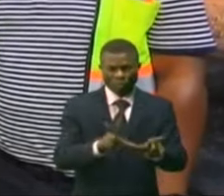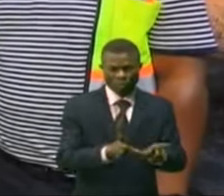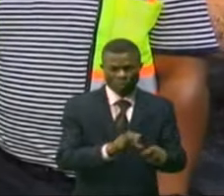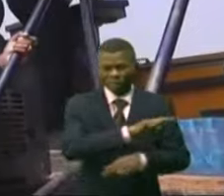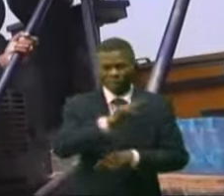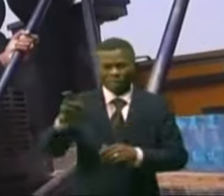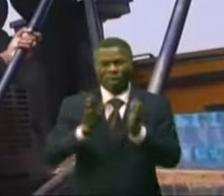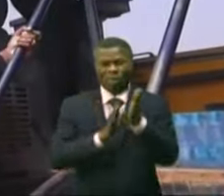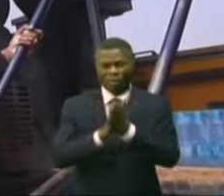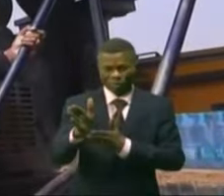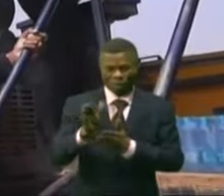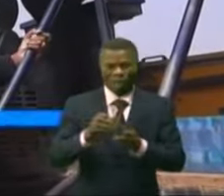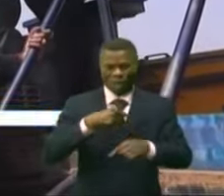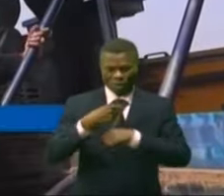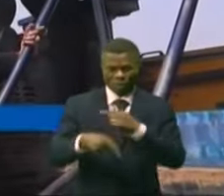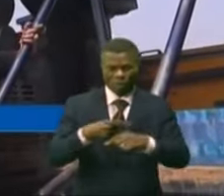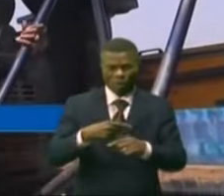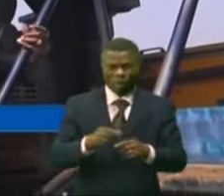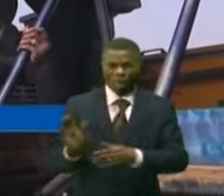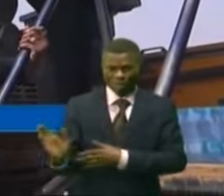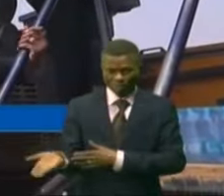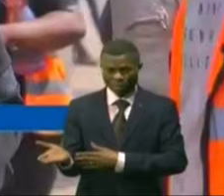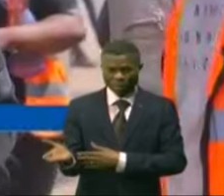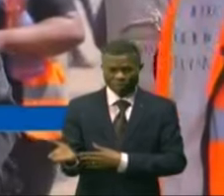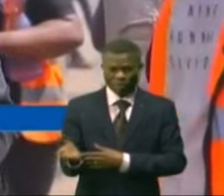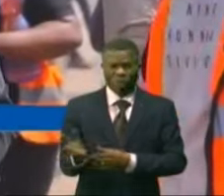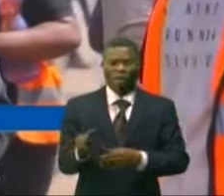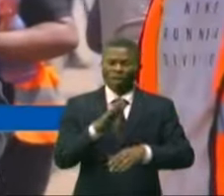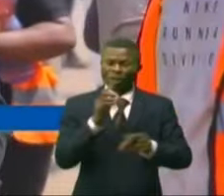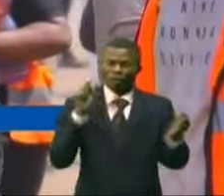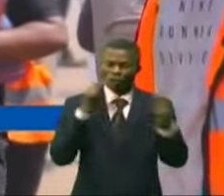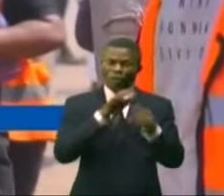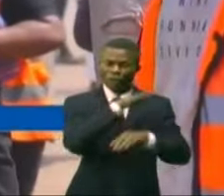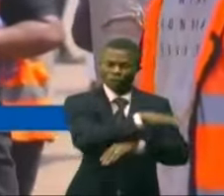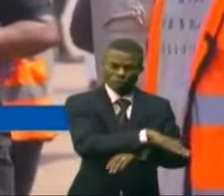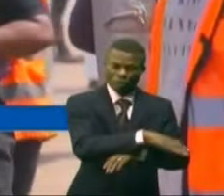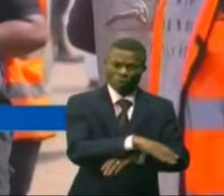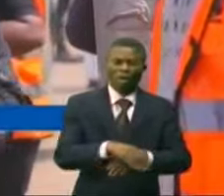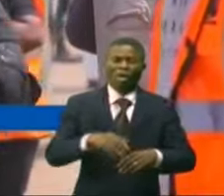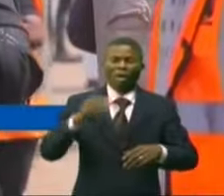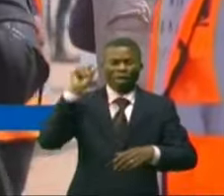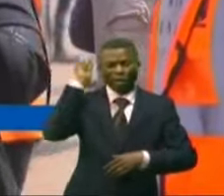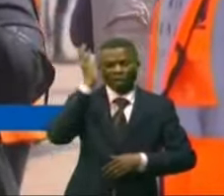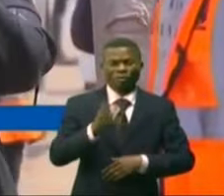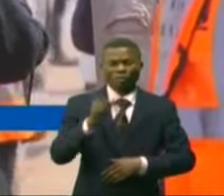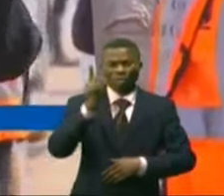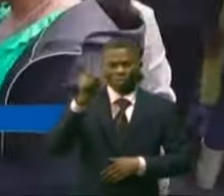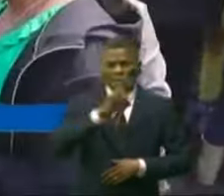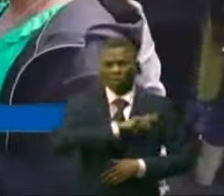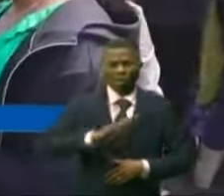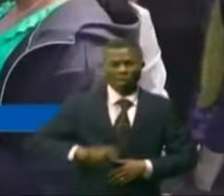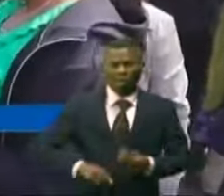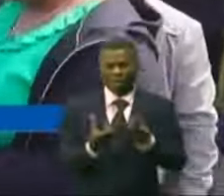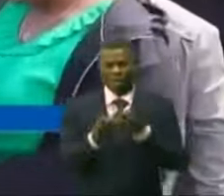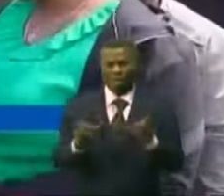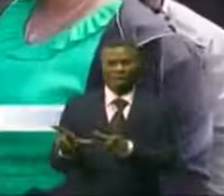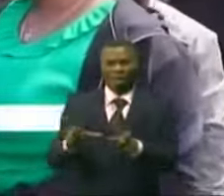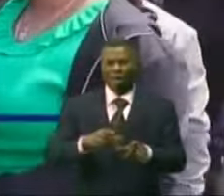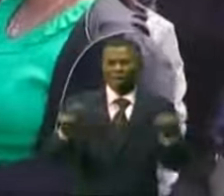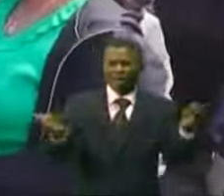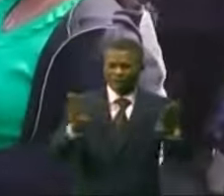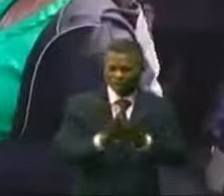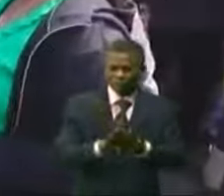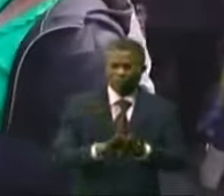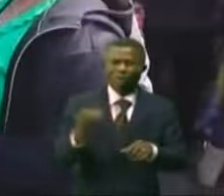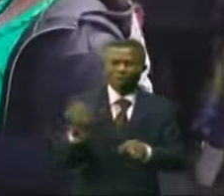2015. Ayant commencé dans la matinée, c'est en début de soirée que la première femme gouverneure de la RDC au Lois là-bas a clôturé cette journée